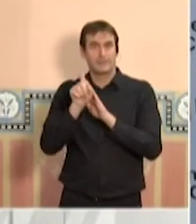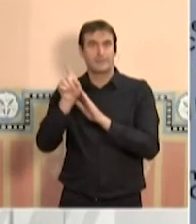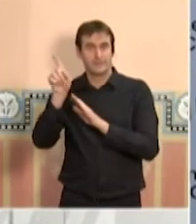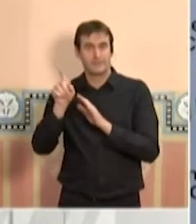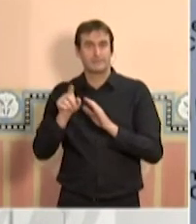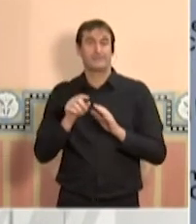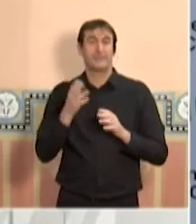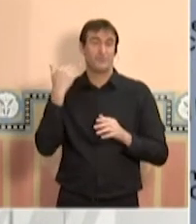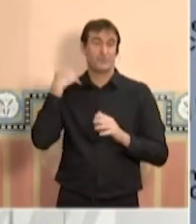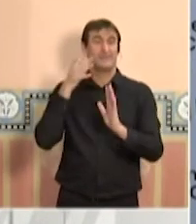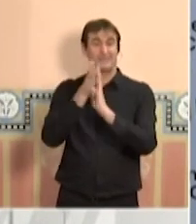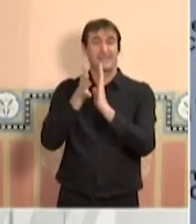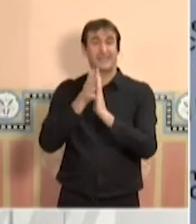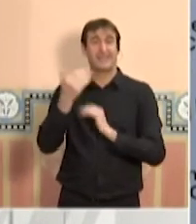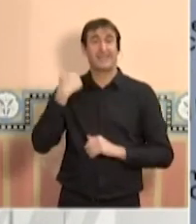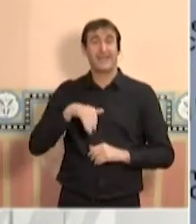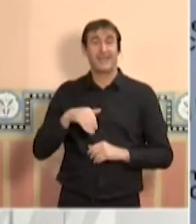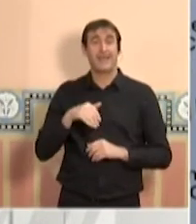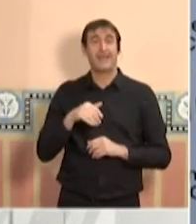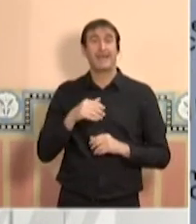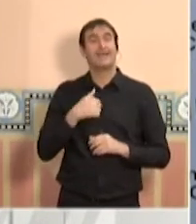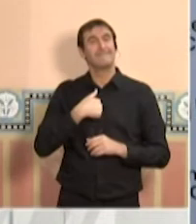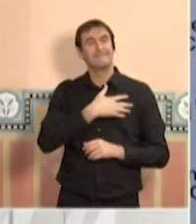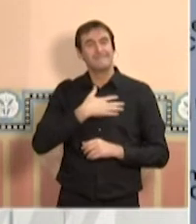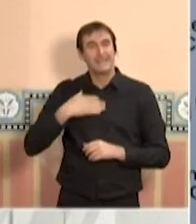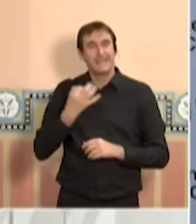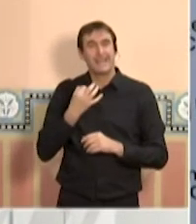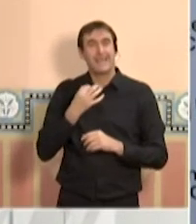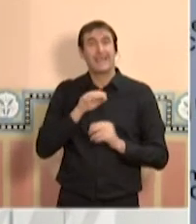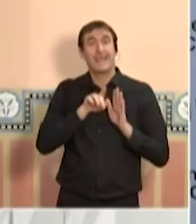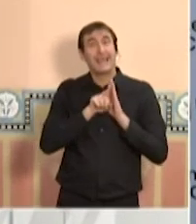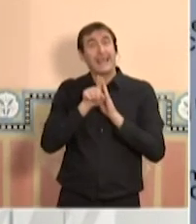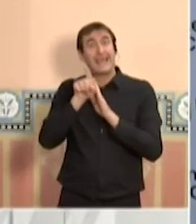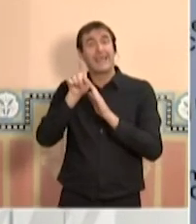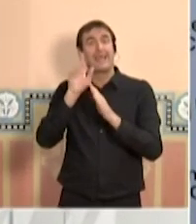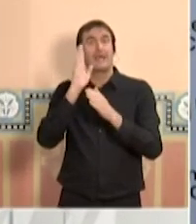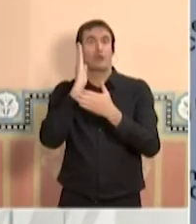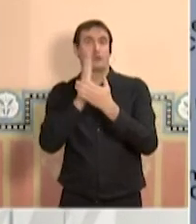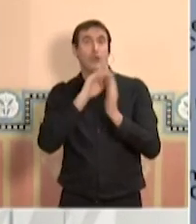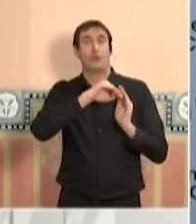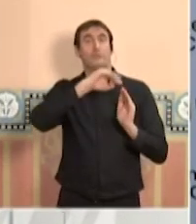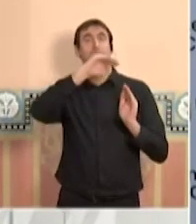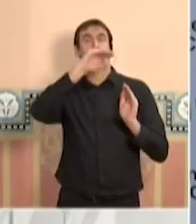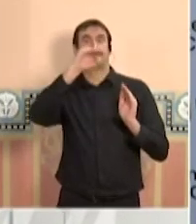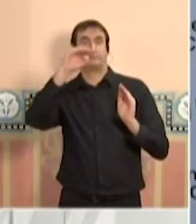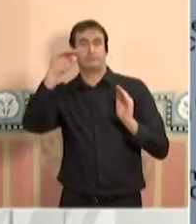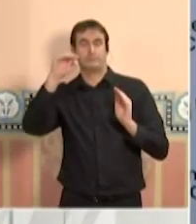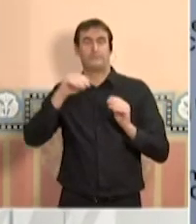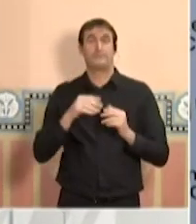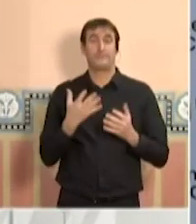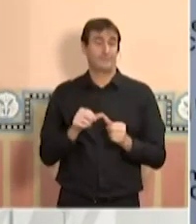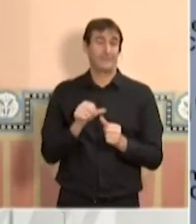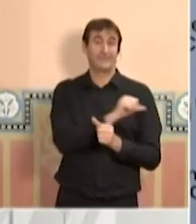ja vam explicar que teníem la intenció de frenar aquest creixement, aquesta corba ascendent. Portem aquestes